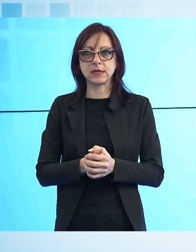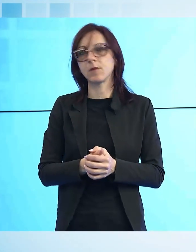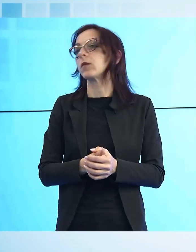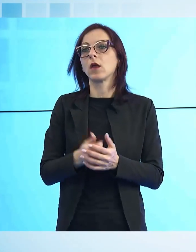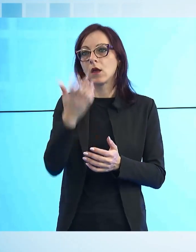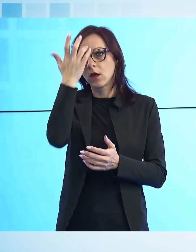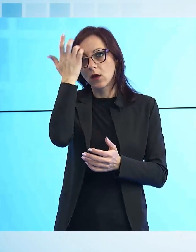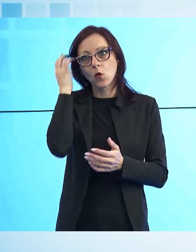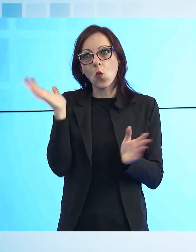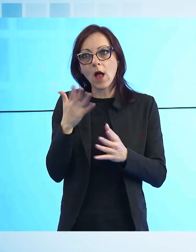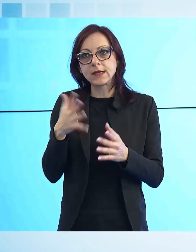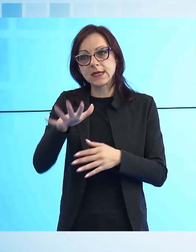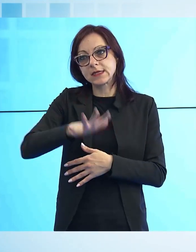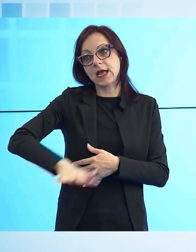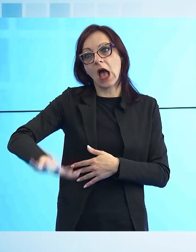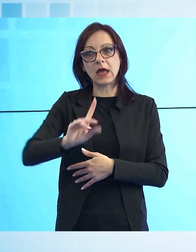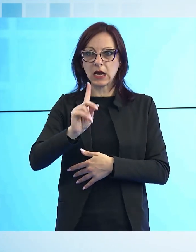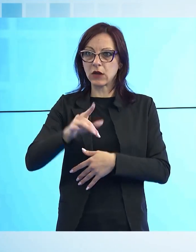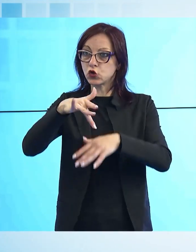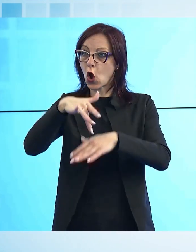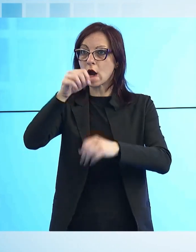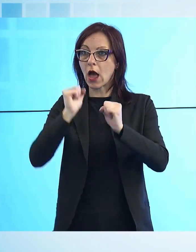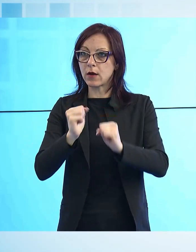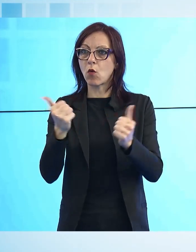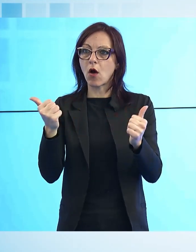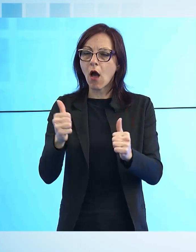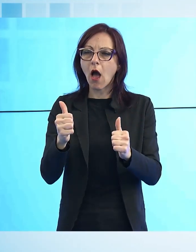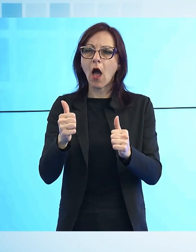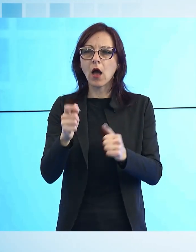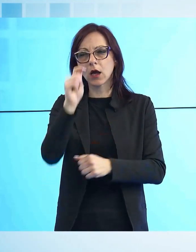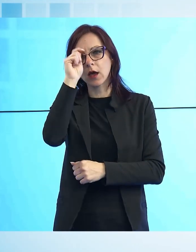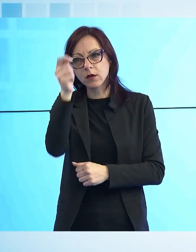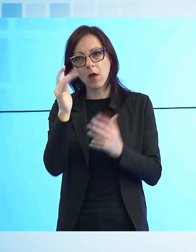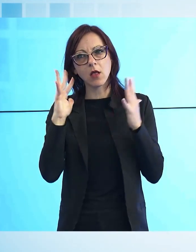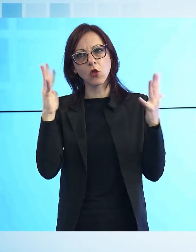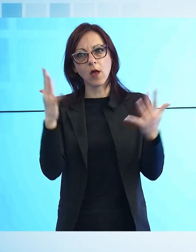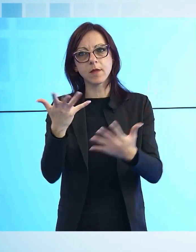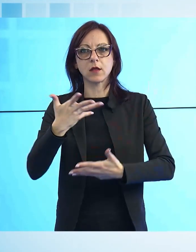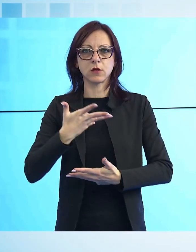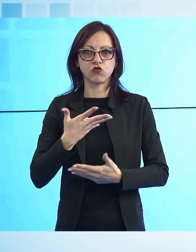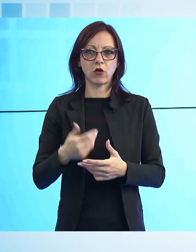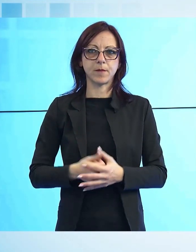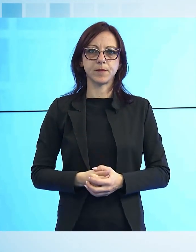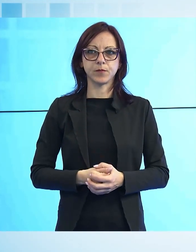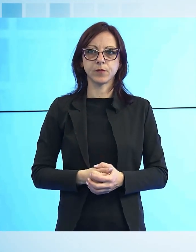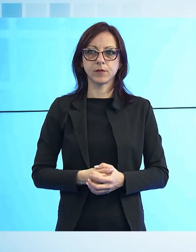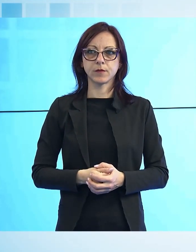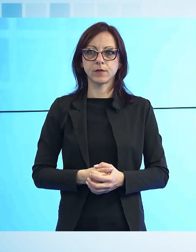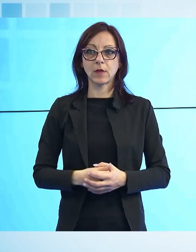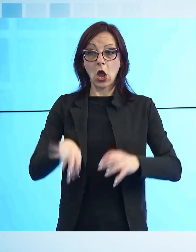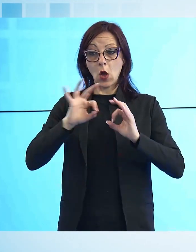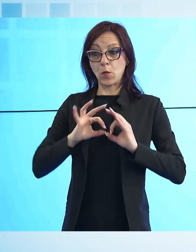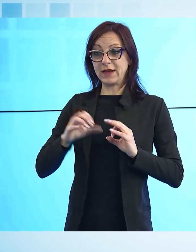ogni luogo della Garfagnana guardando anche al Green. Si, si rafforza il servizio di Polizia Locale che in questi anni ha